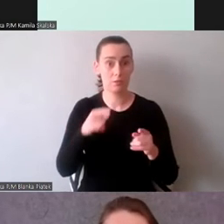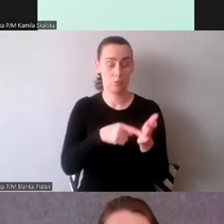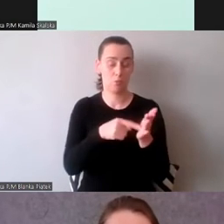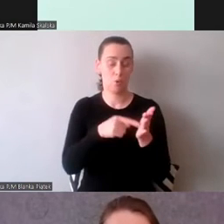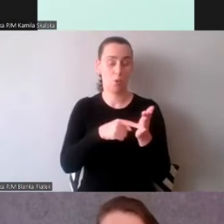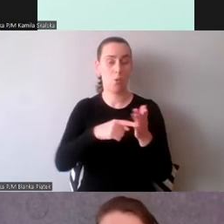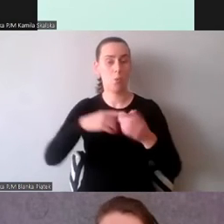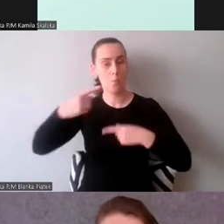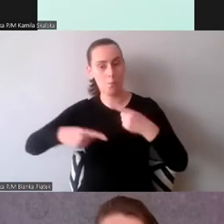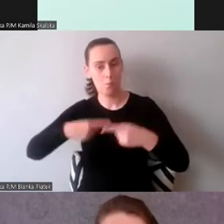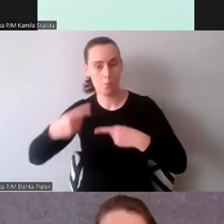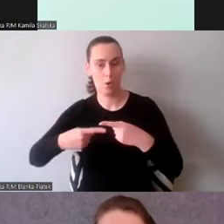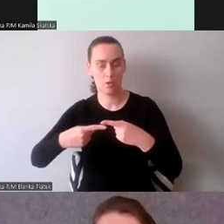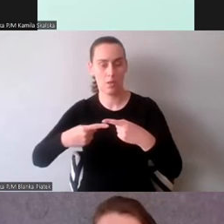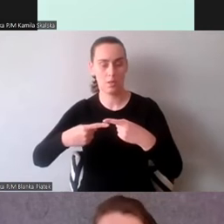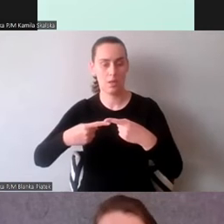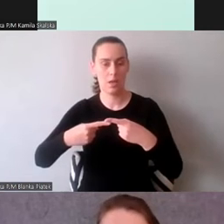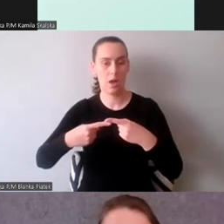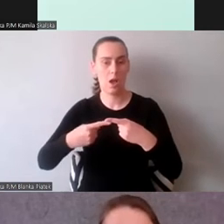doświadczenie czy zmysły.